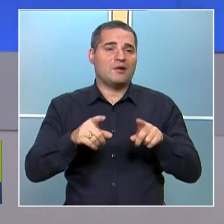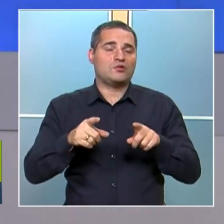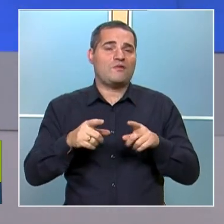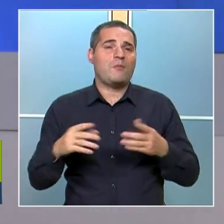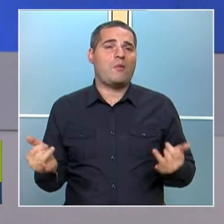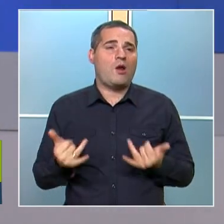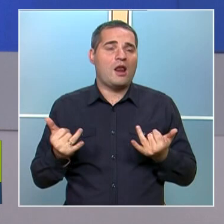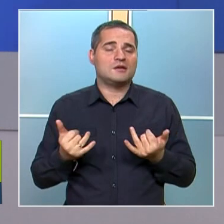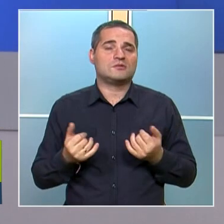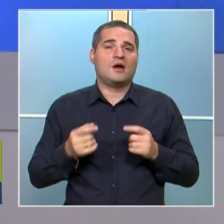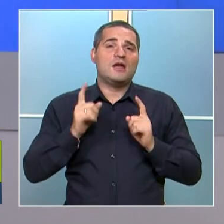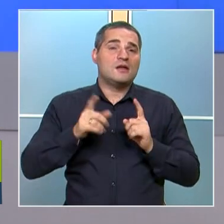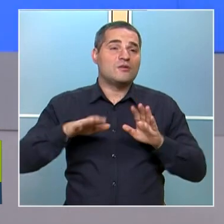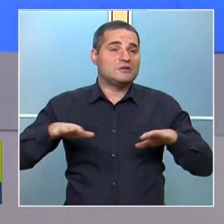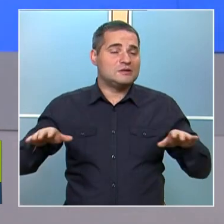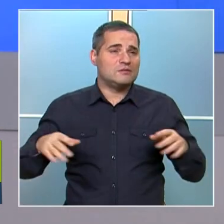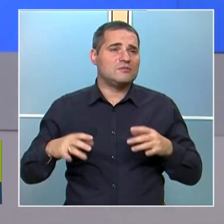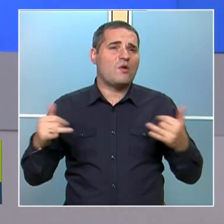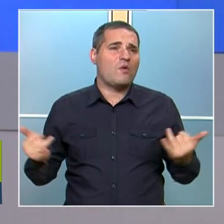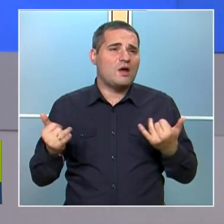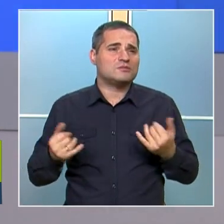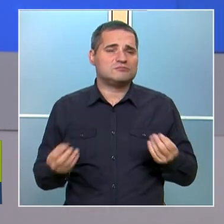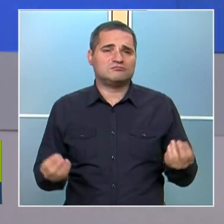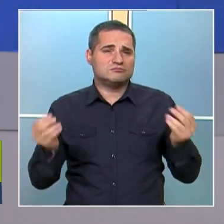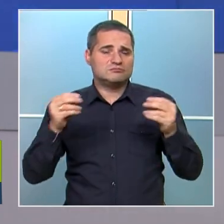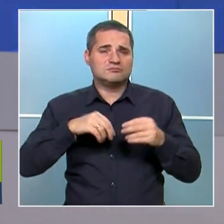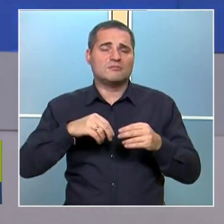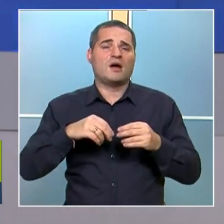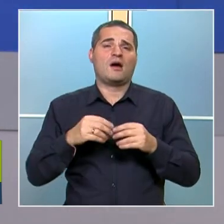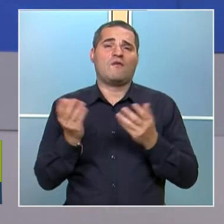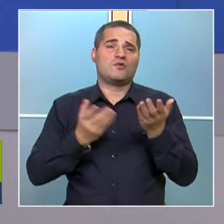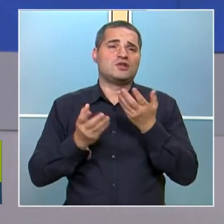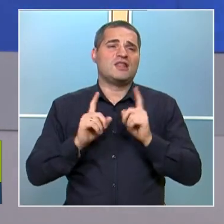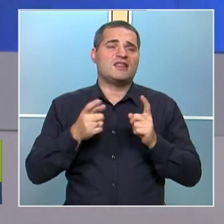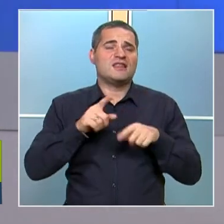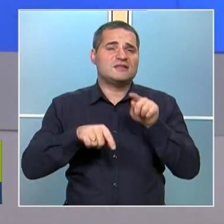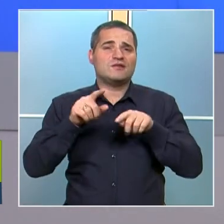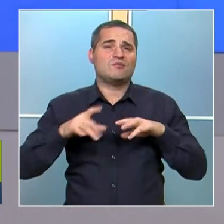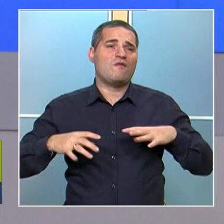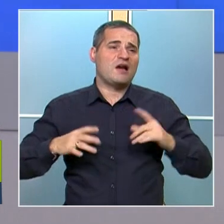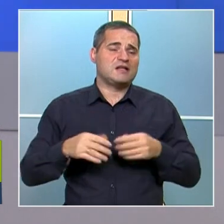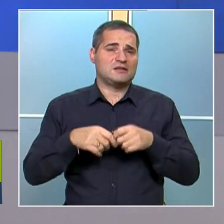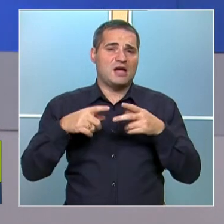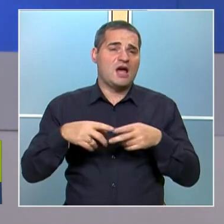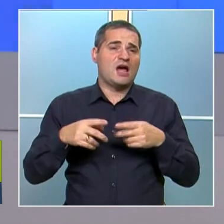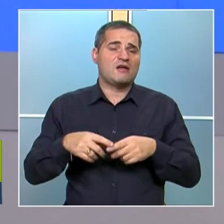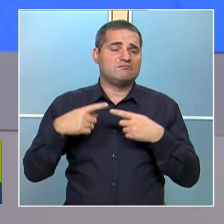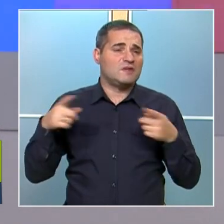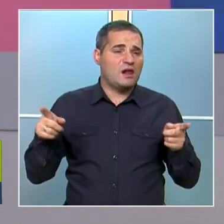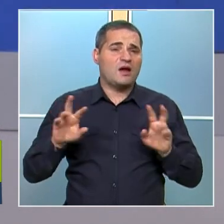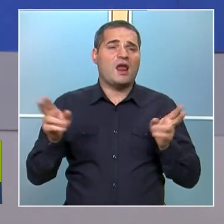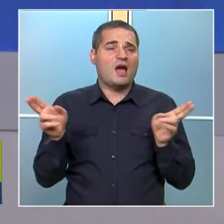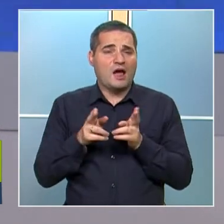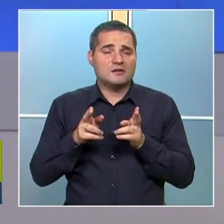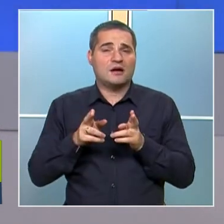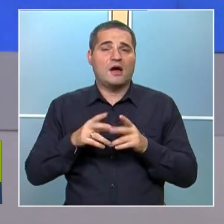Някои деца много лесно се приспособяват, независимо дали вакансията е дълга и кратка, а други по-трудно.